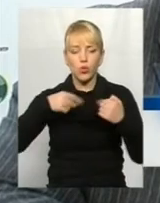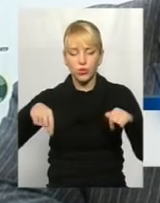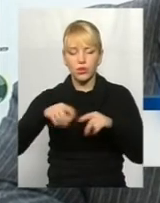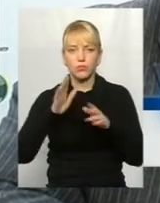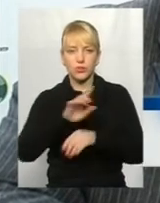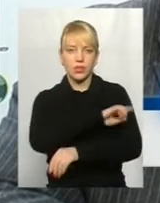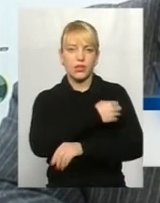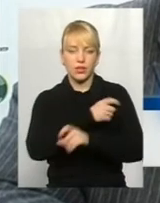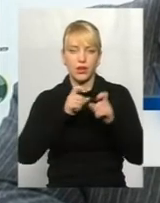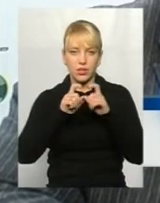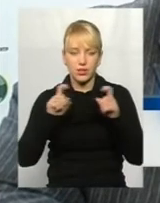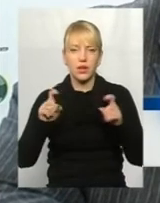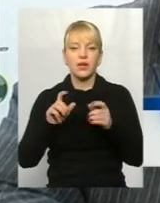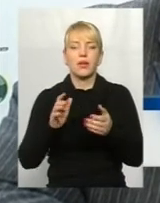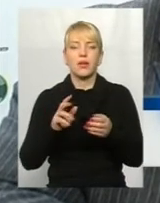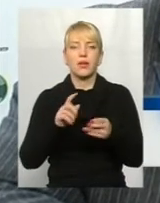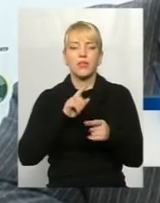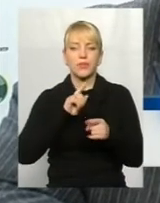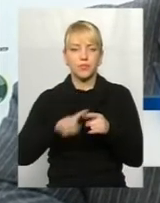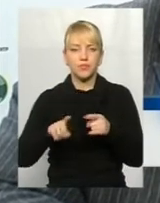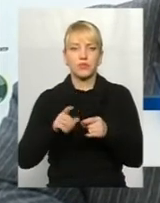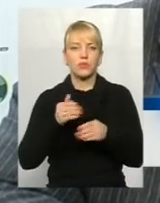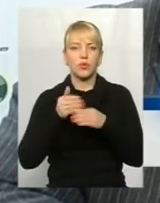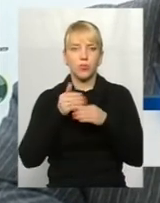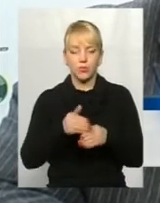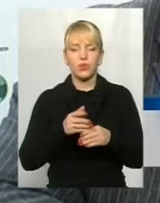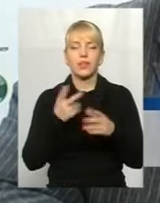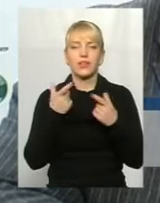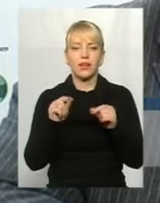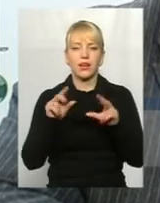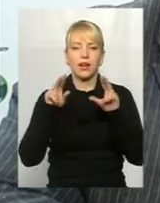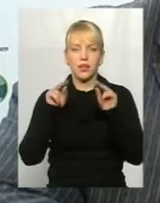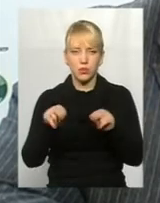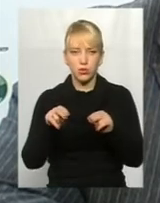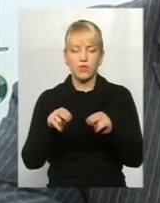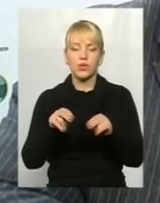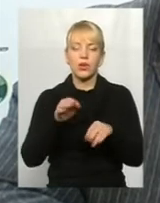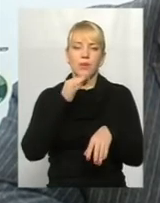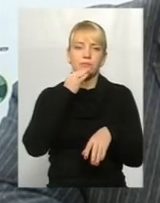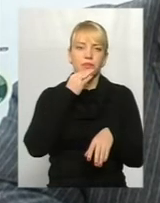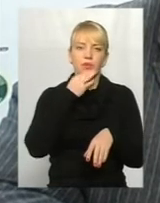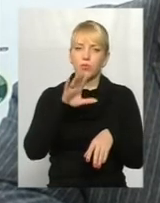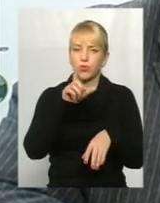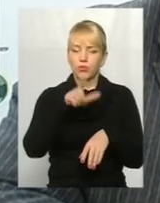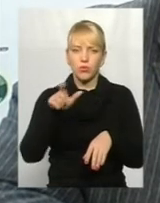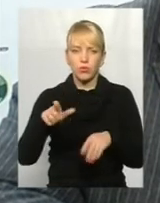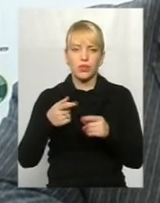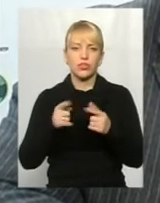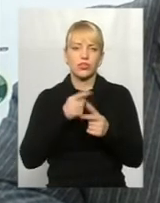допомоги, де буде гарантовано, чи любому хворому, бідному, чи багатому, на 20%